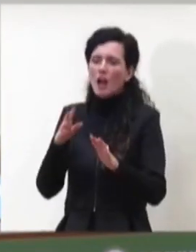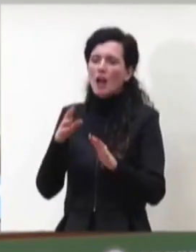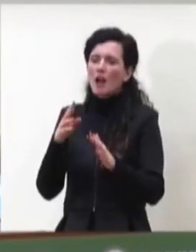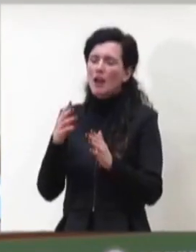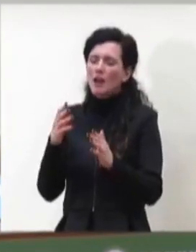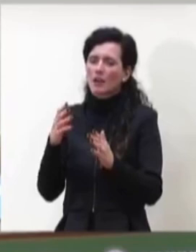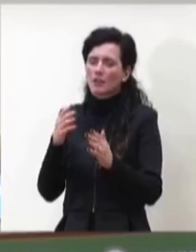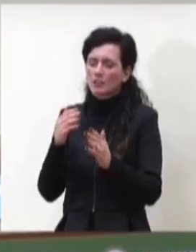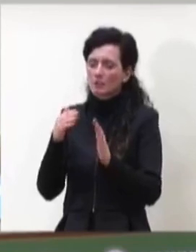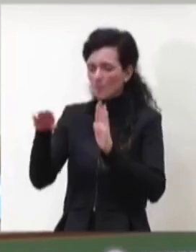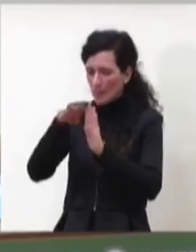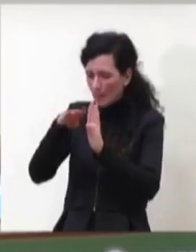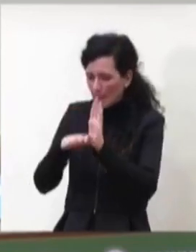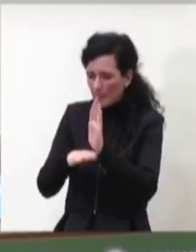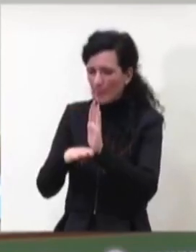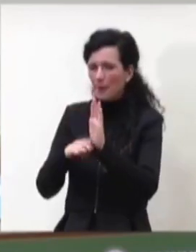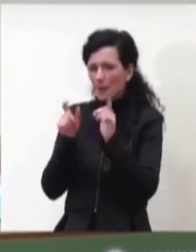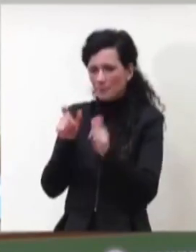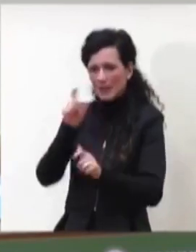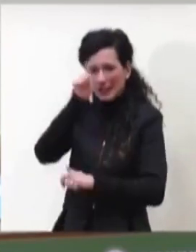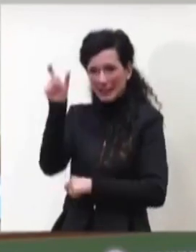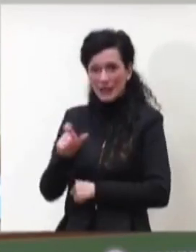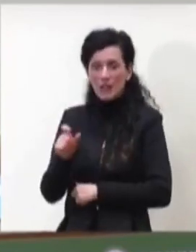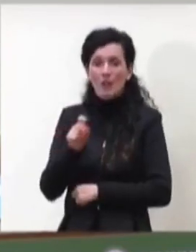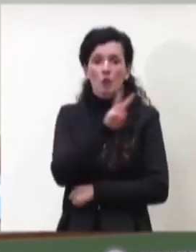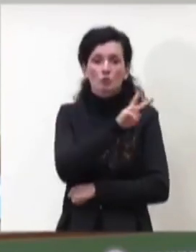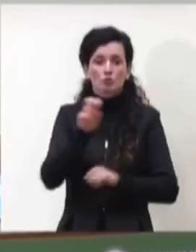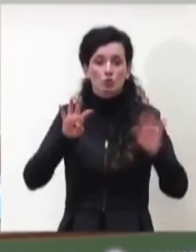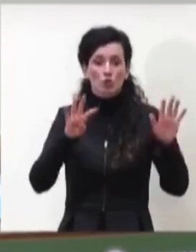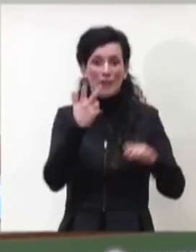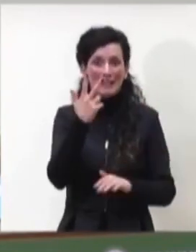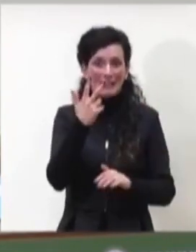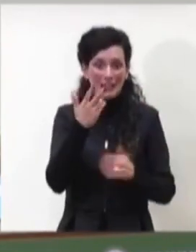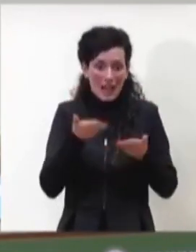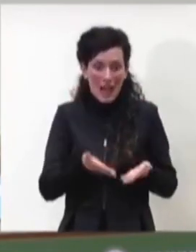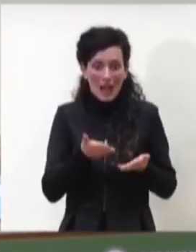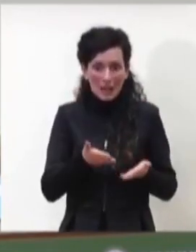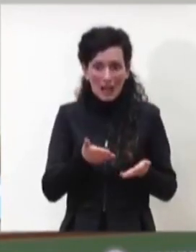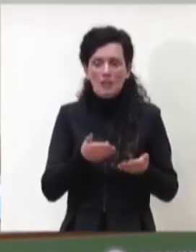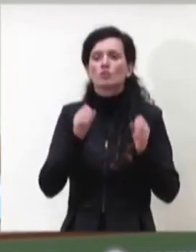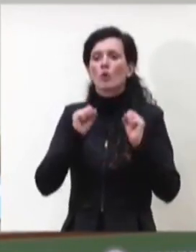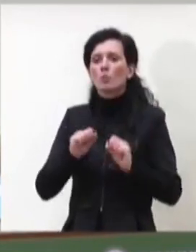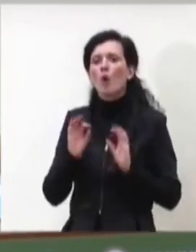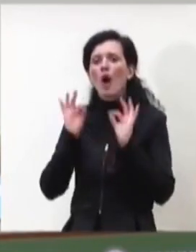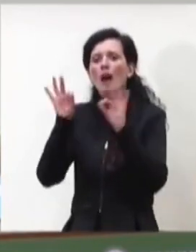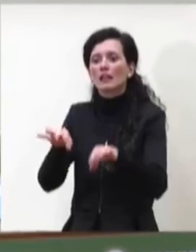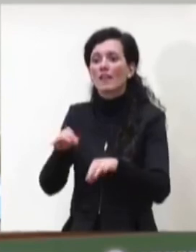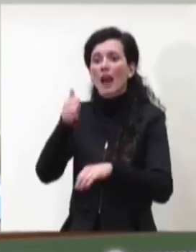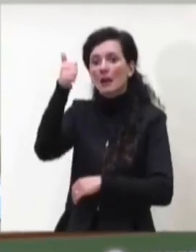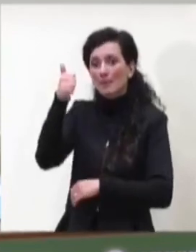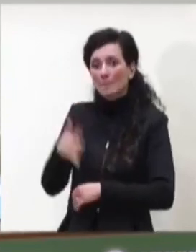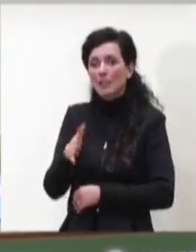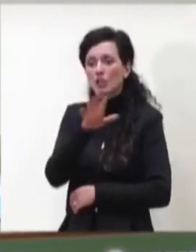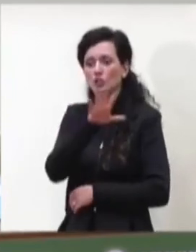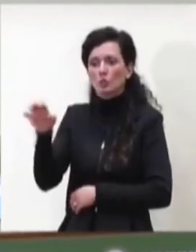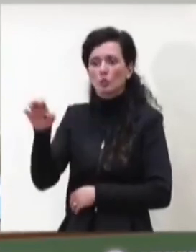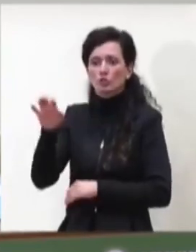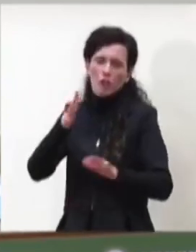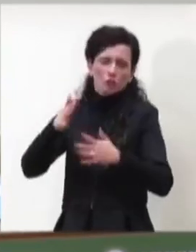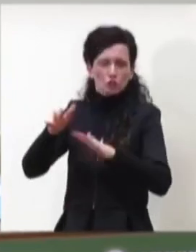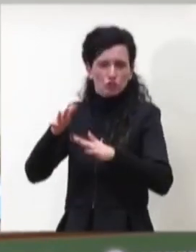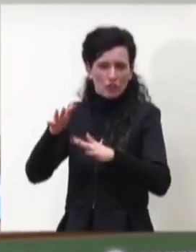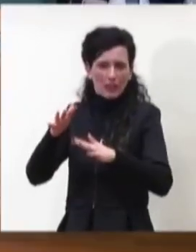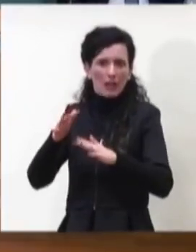paese perché dai 293 attuali arriveremo ai 1500 circa